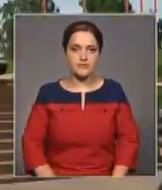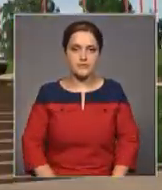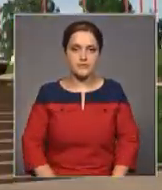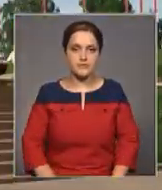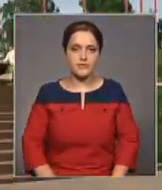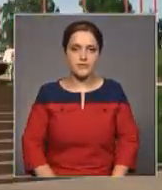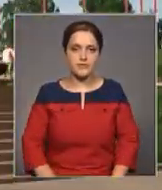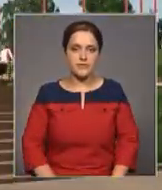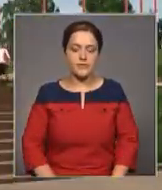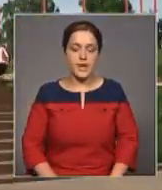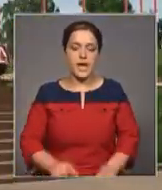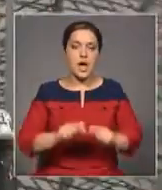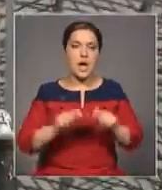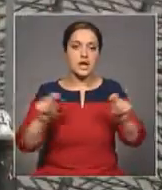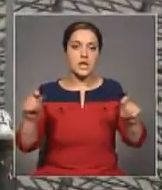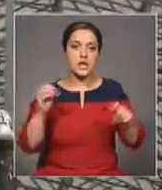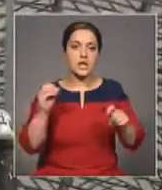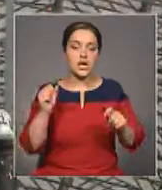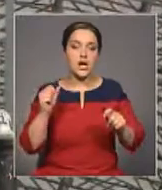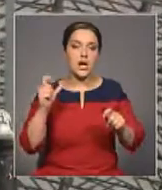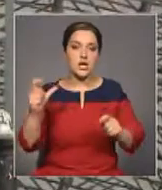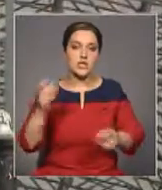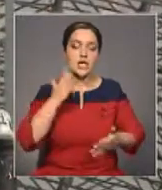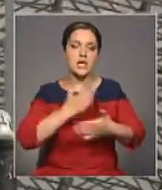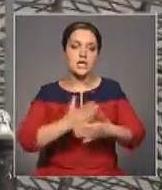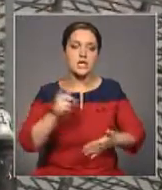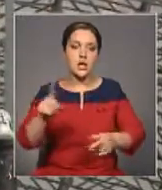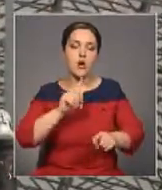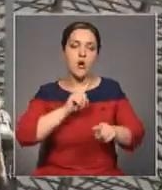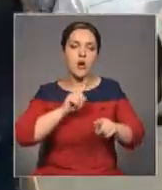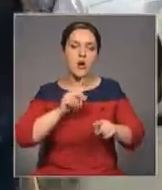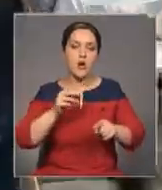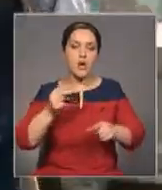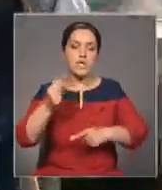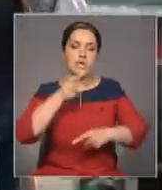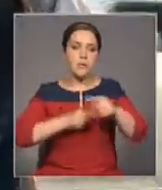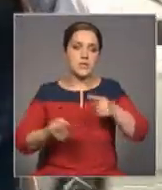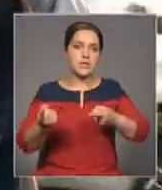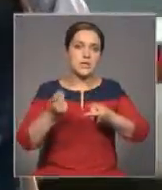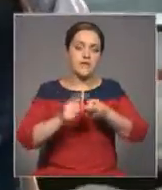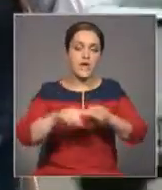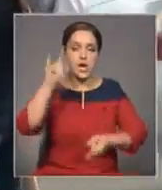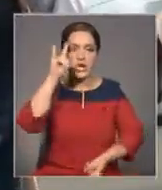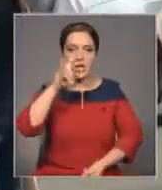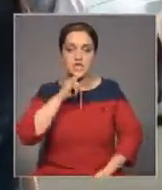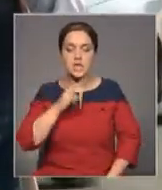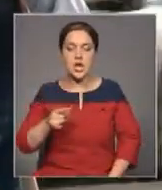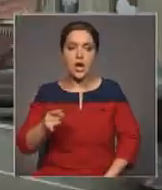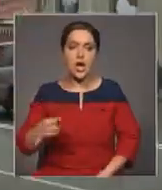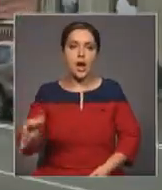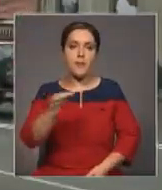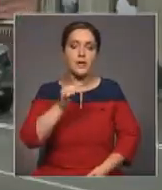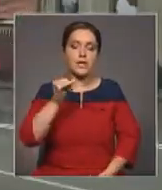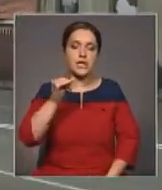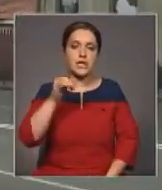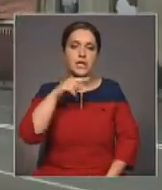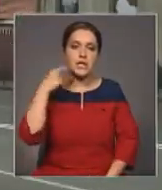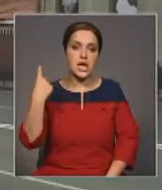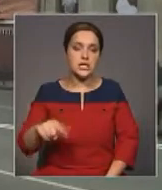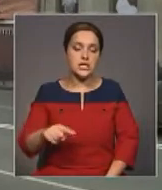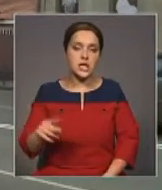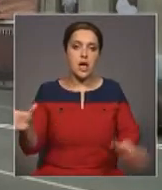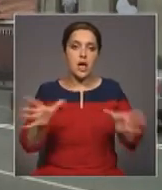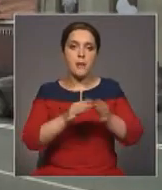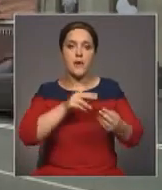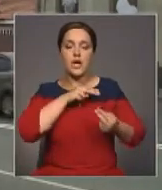Старт ЕАЭС способствовал активизации бизнес-связи между казахстанскими областями и субъектами России. На межрегиональное сотрудничество